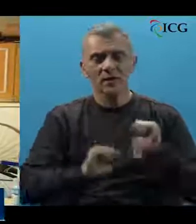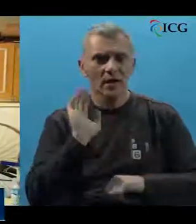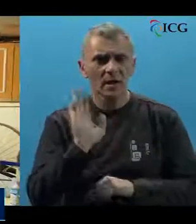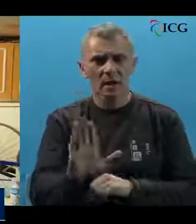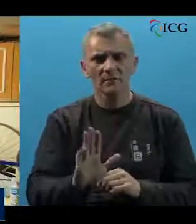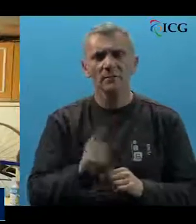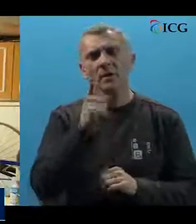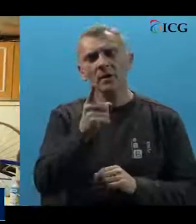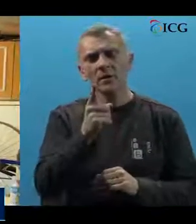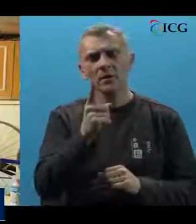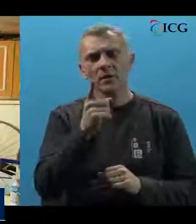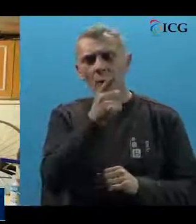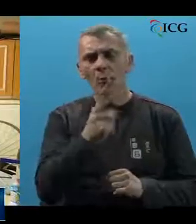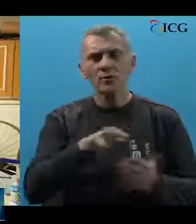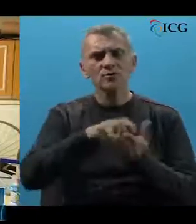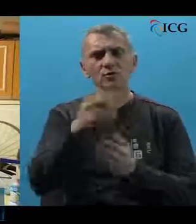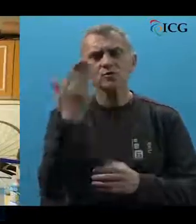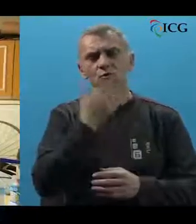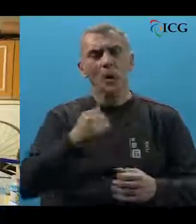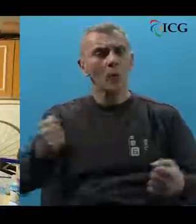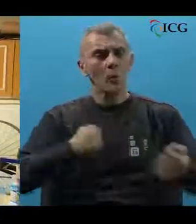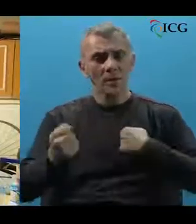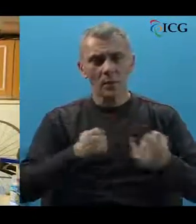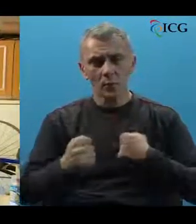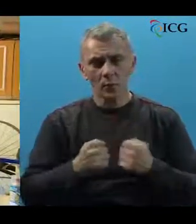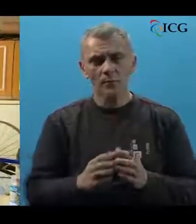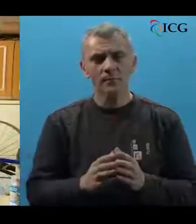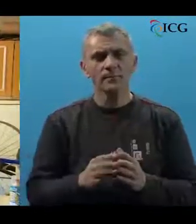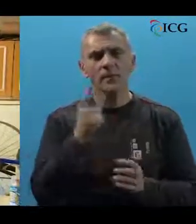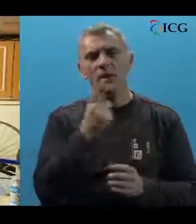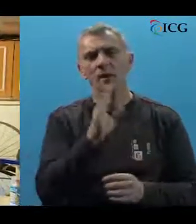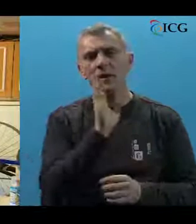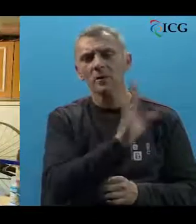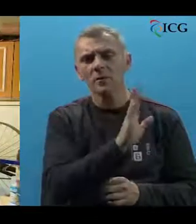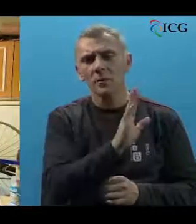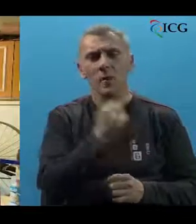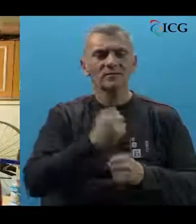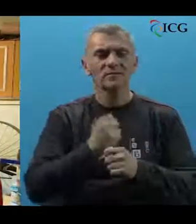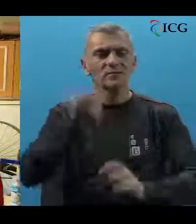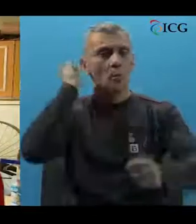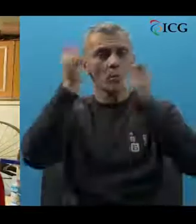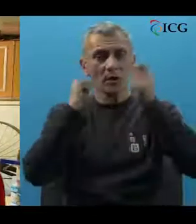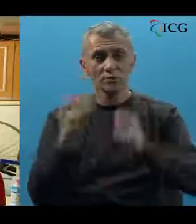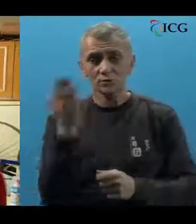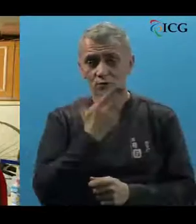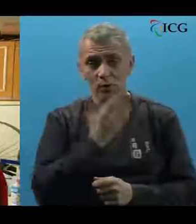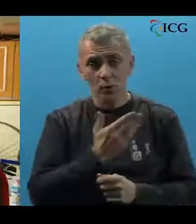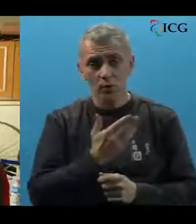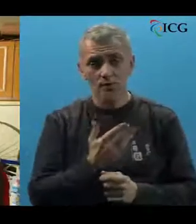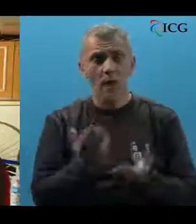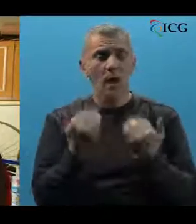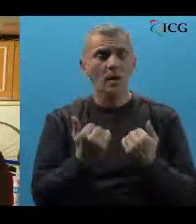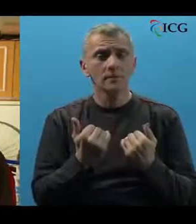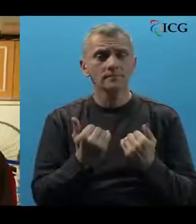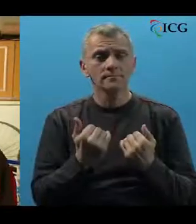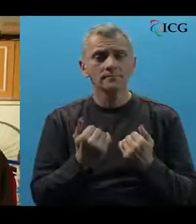i on je višao u školu Banja Luku i tamo je izvršio molersku školu, ali